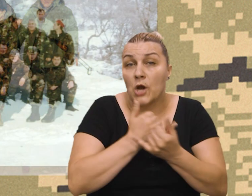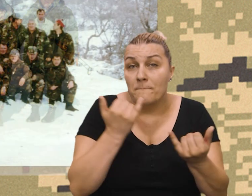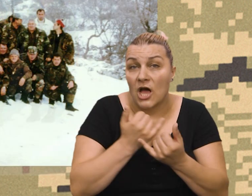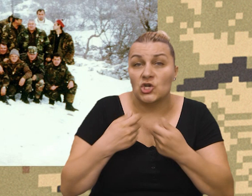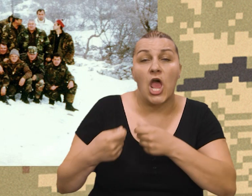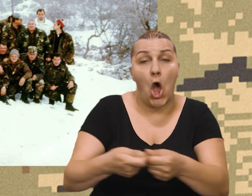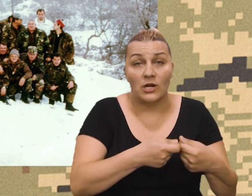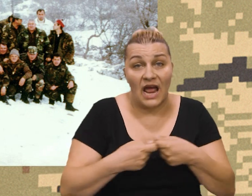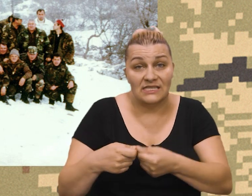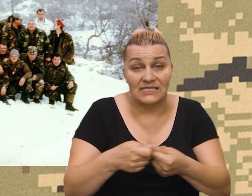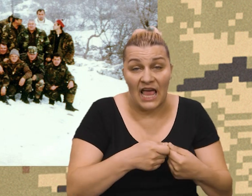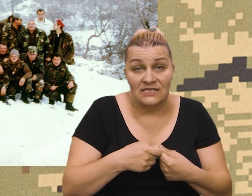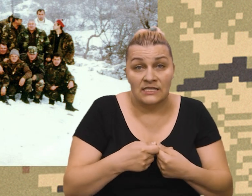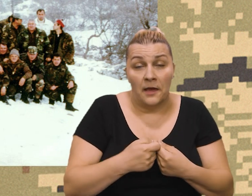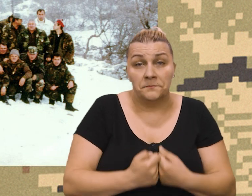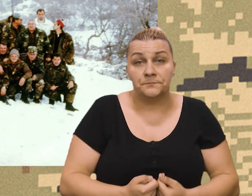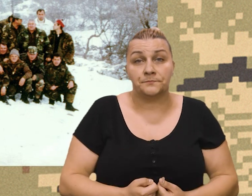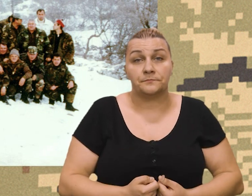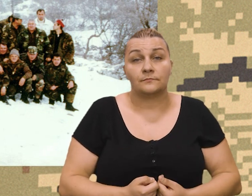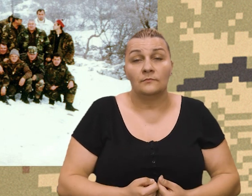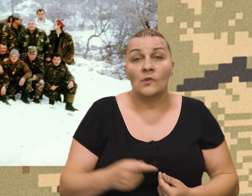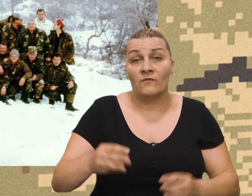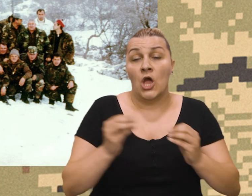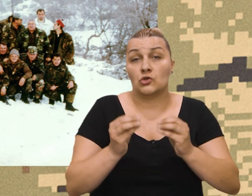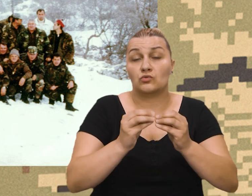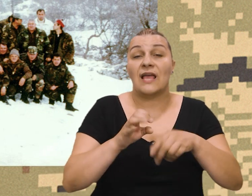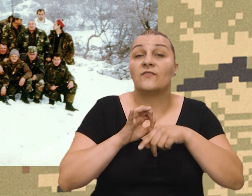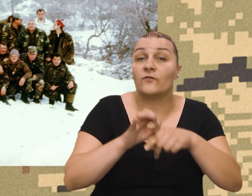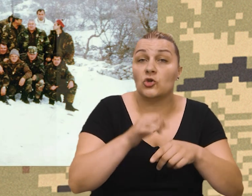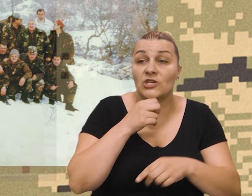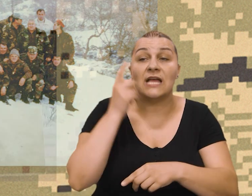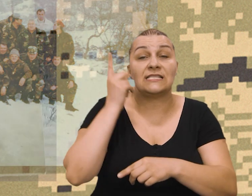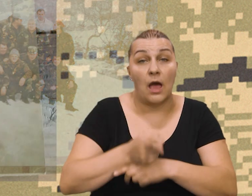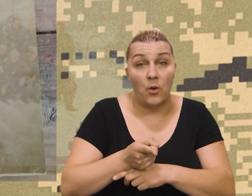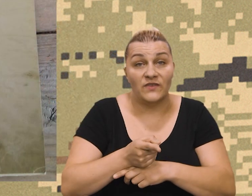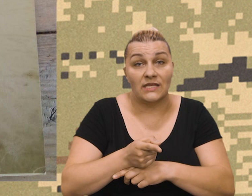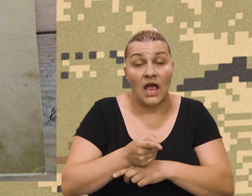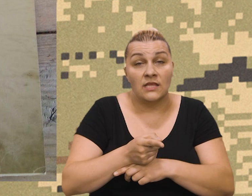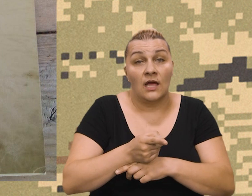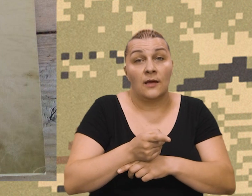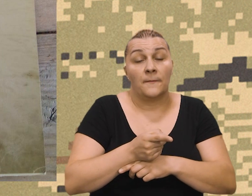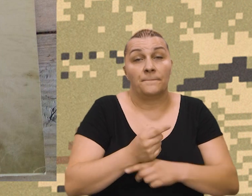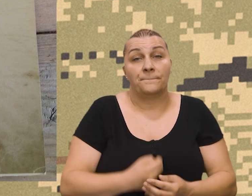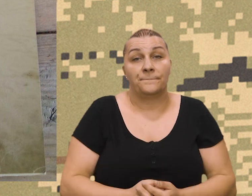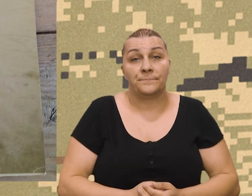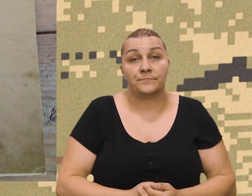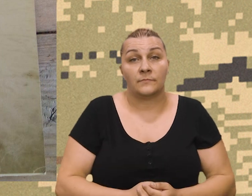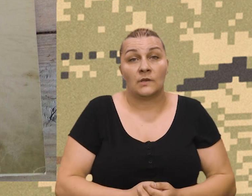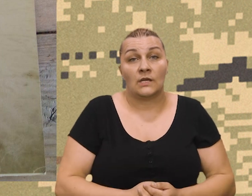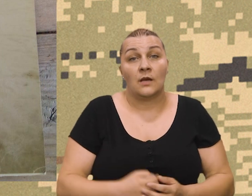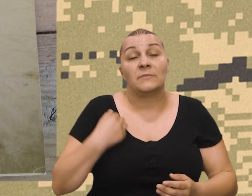promašaja u smislu organizacije kako u sustavu vođenja i zapovjedanja nasilene